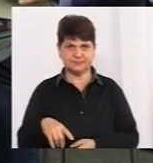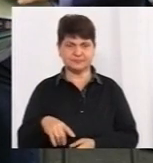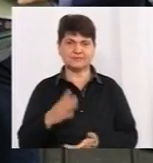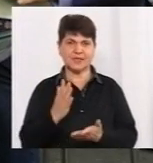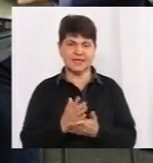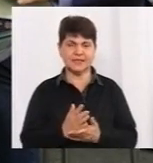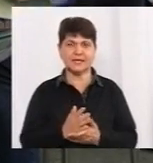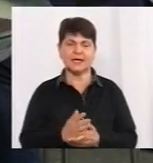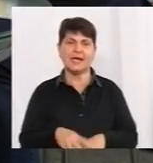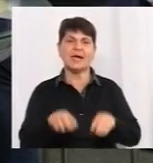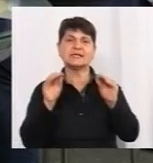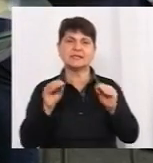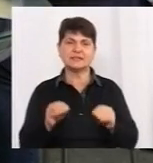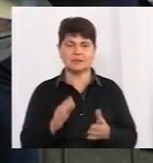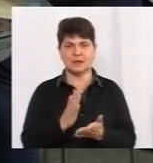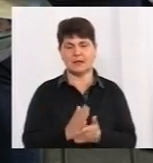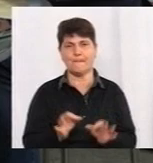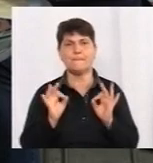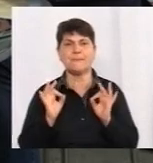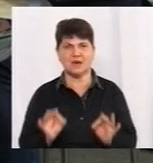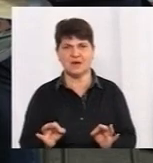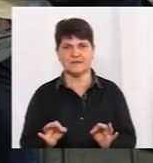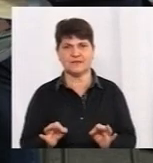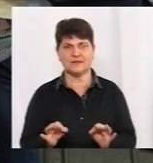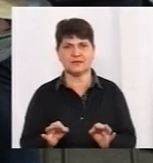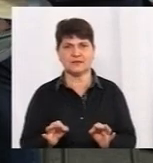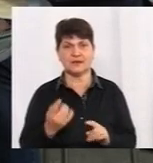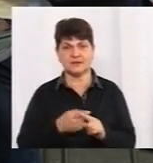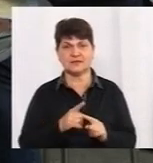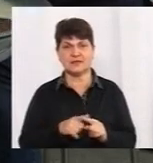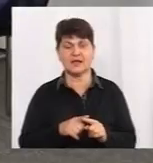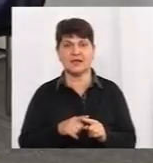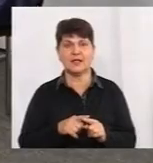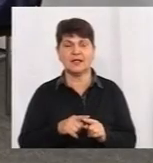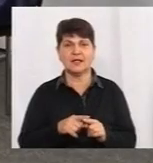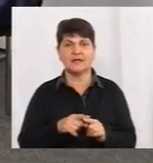є статистика, а є правда. Десь існа посередині завжди.